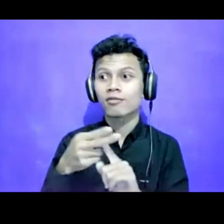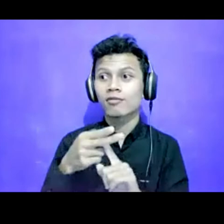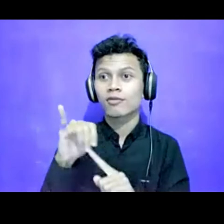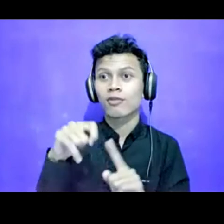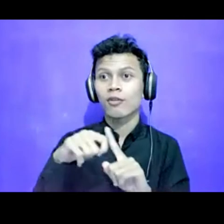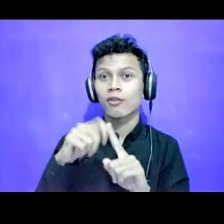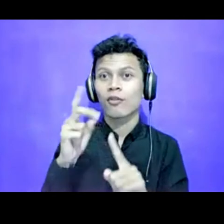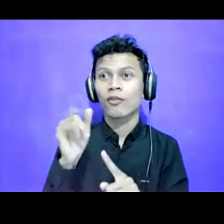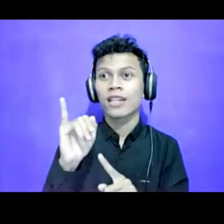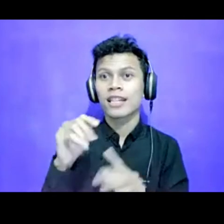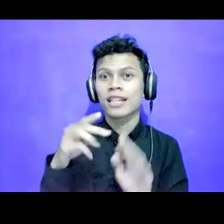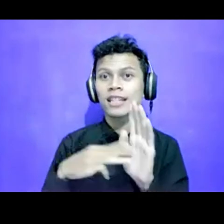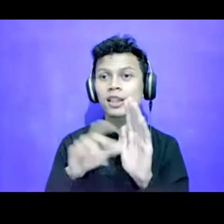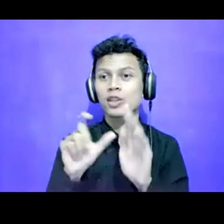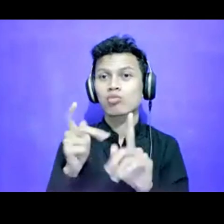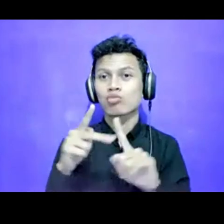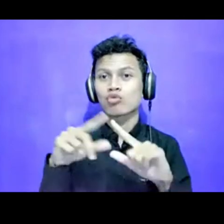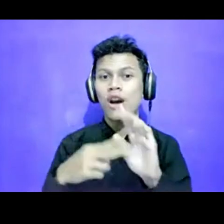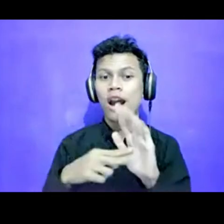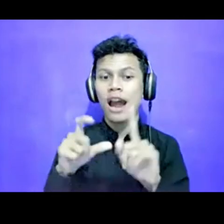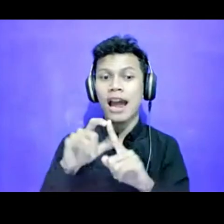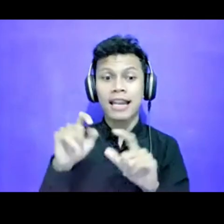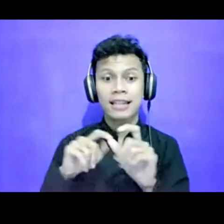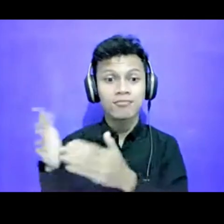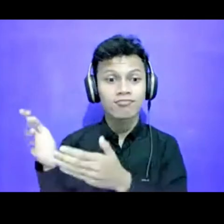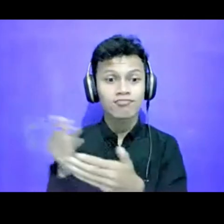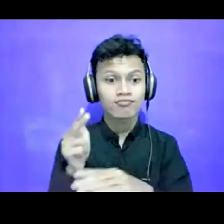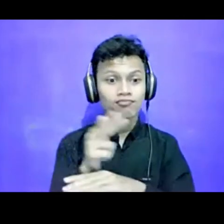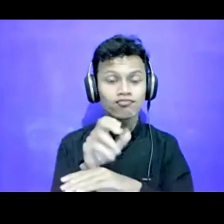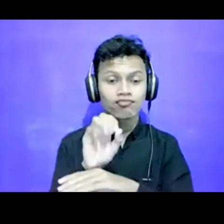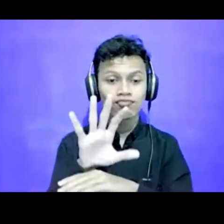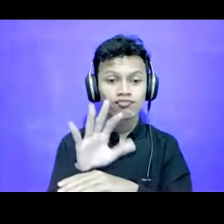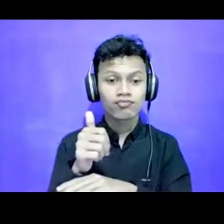Fikri Mohandis bisa mengaktifkan videonya.